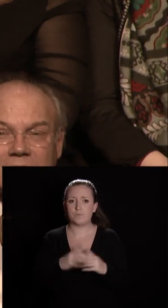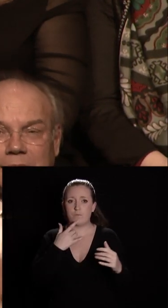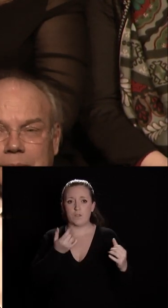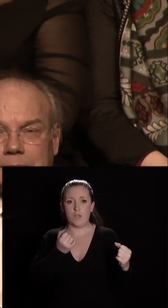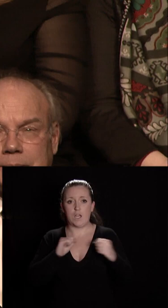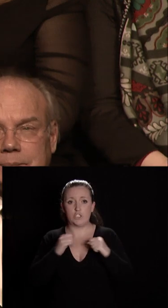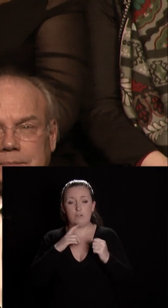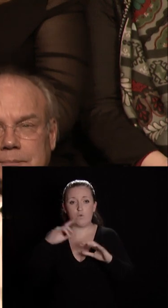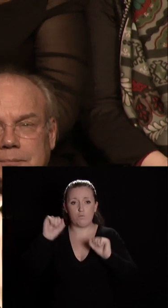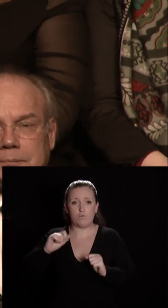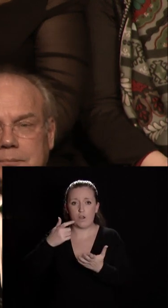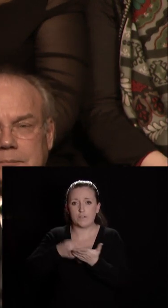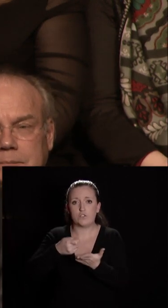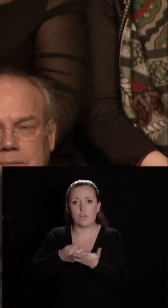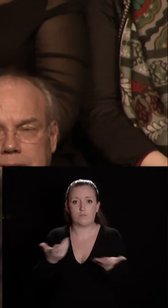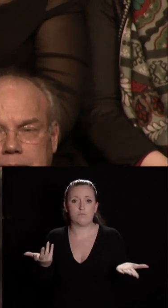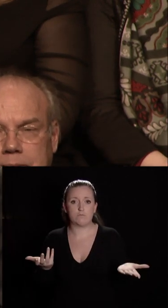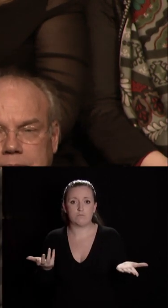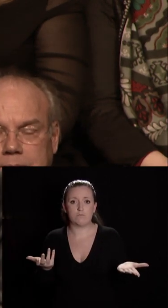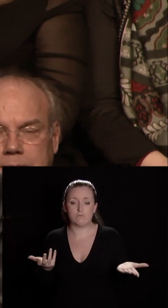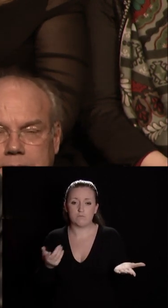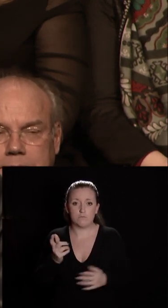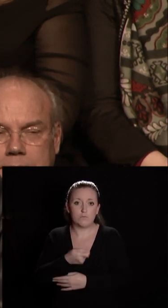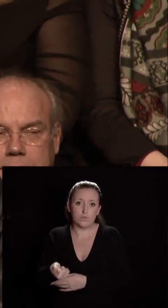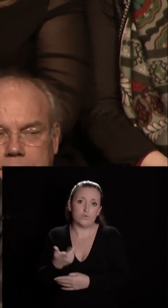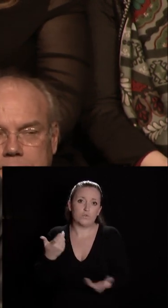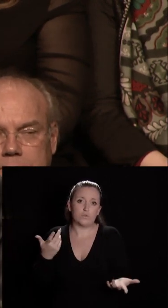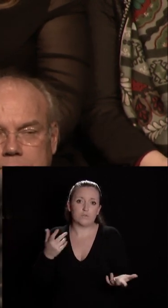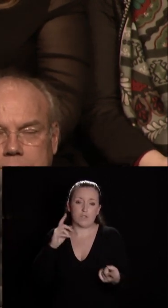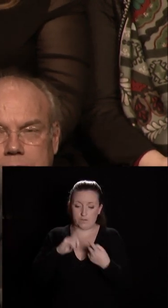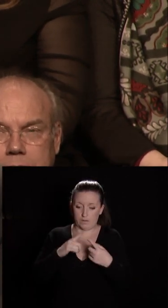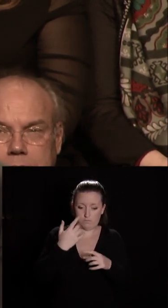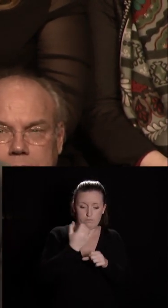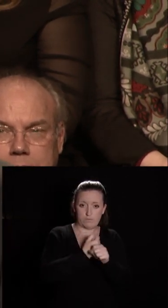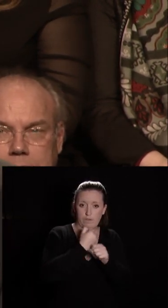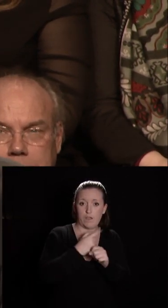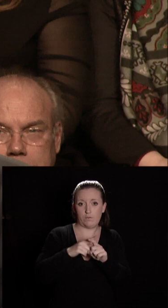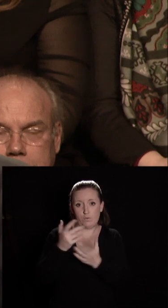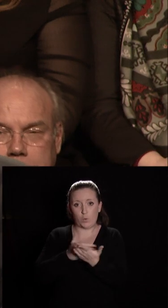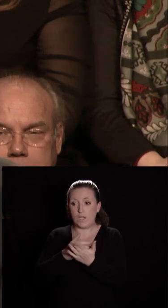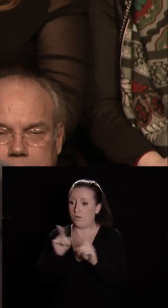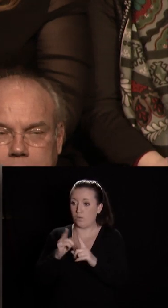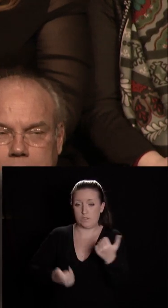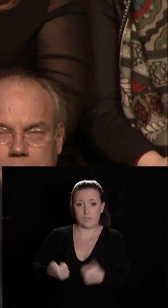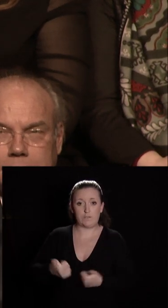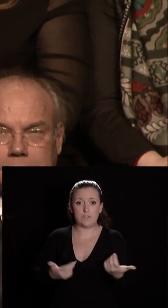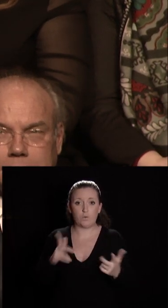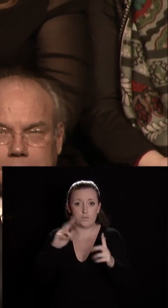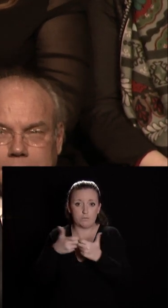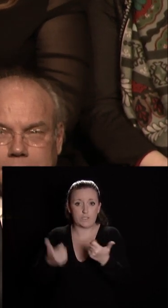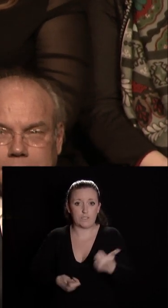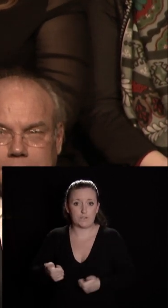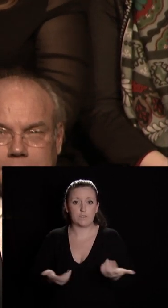le pouvoir d'achat la question du pouvoir d'achat elle est bien sûr une question d'emploi et de salaire mais c'est aussi une question de services et de coûts de services